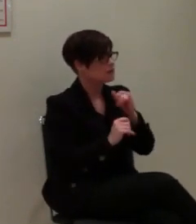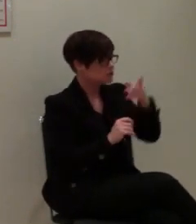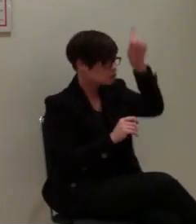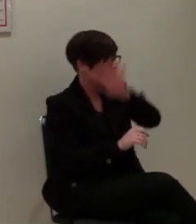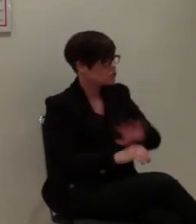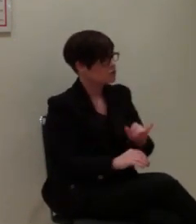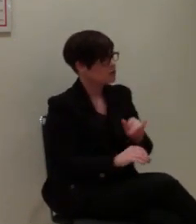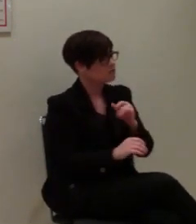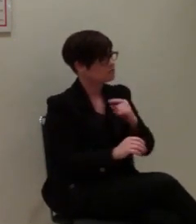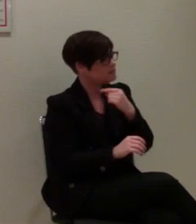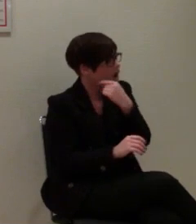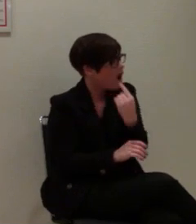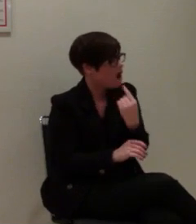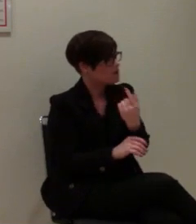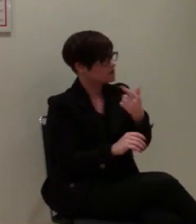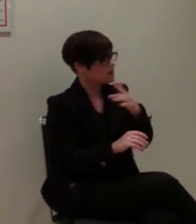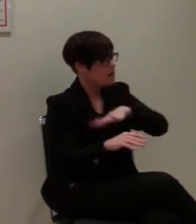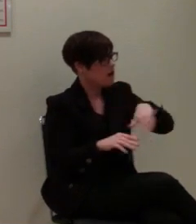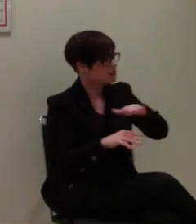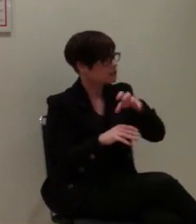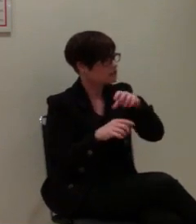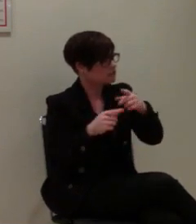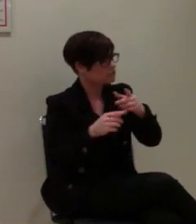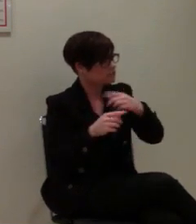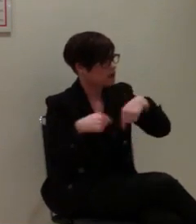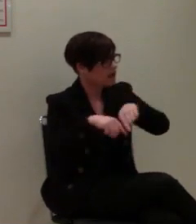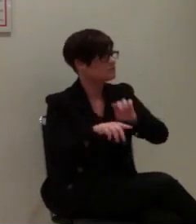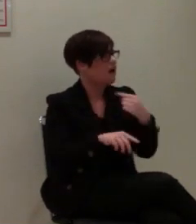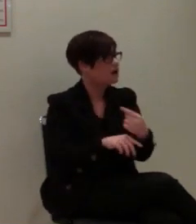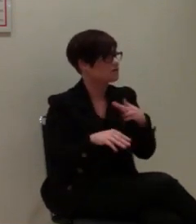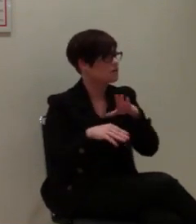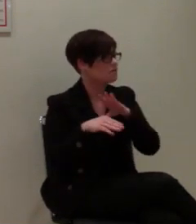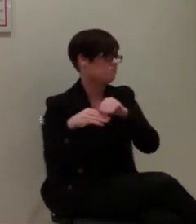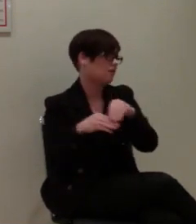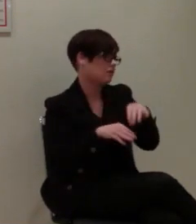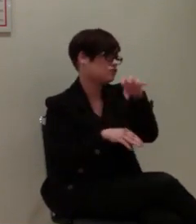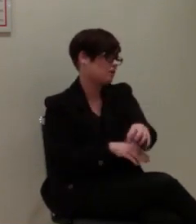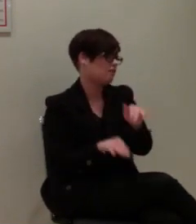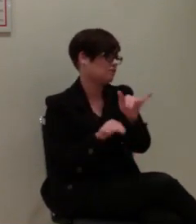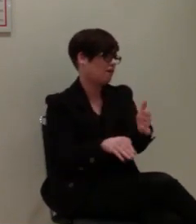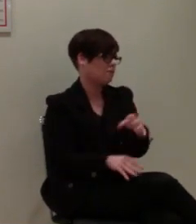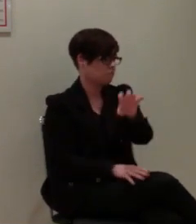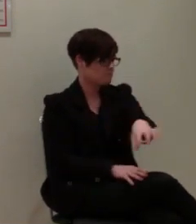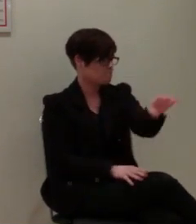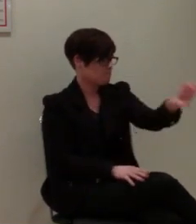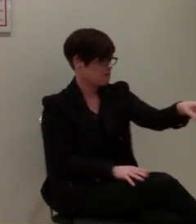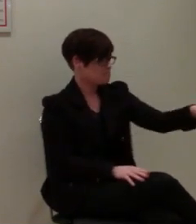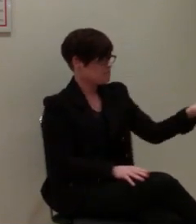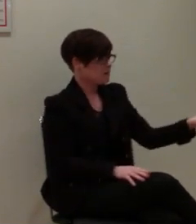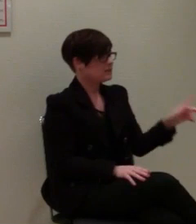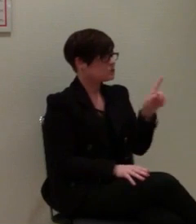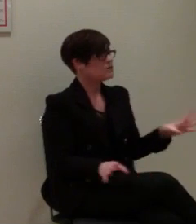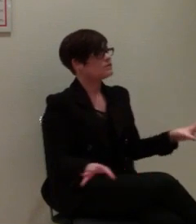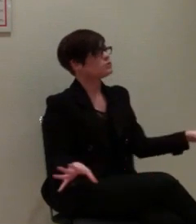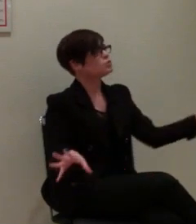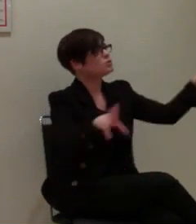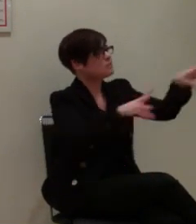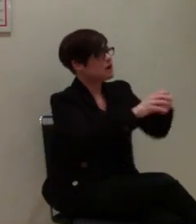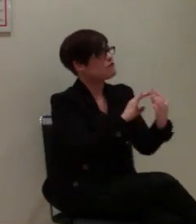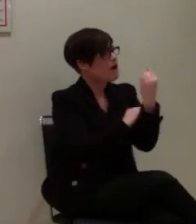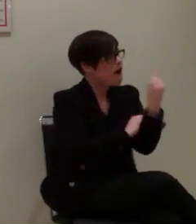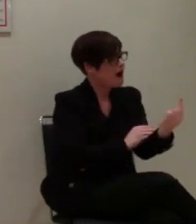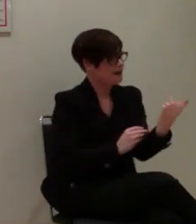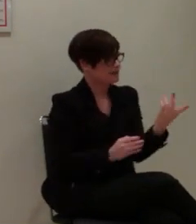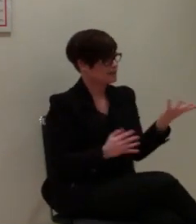Deutschland hat im Prinzip eine eigene Leitstelle. Im Moment ist so eine Tendenz dazu, dass diese Leitstellen zusammengelegt werden, dass man integrierte